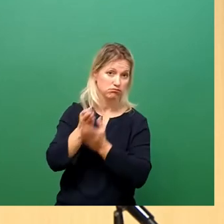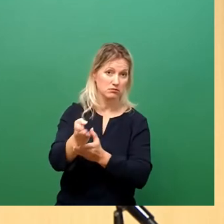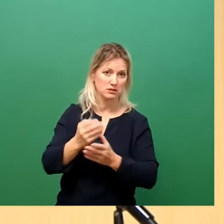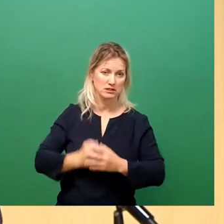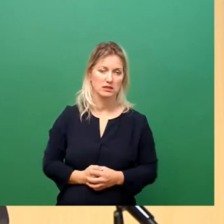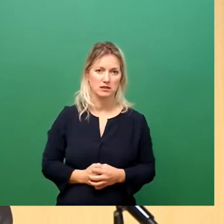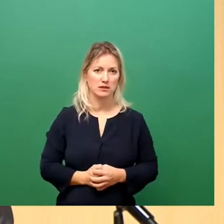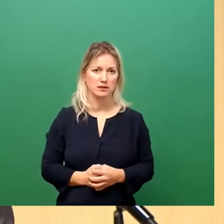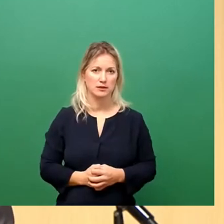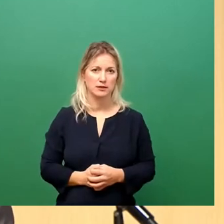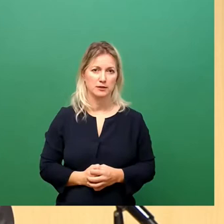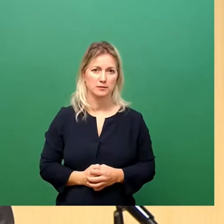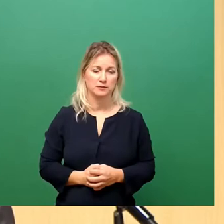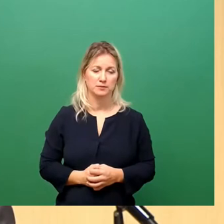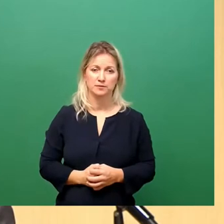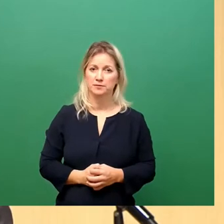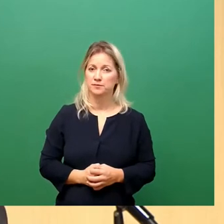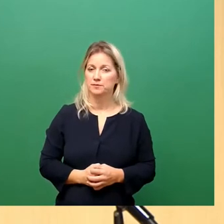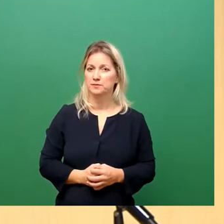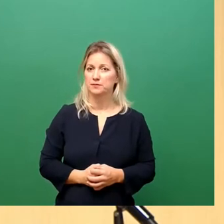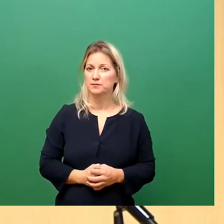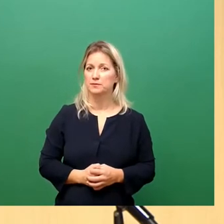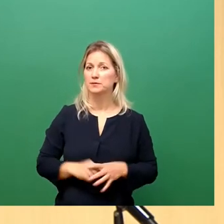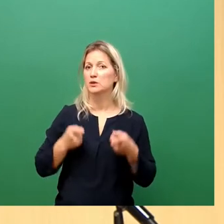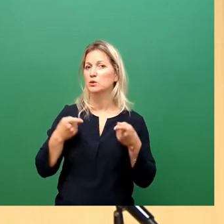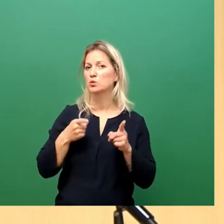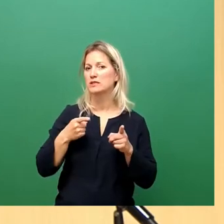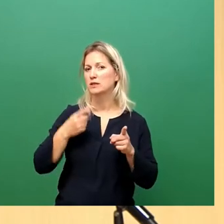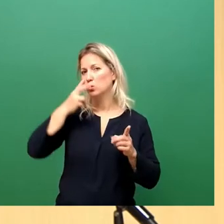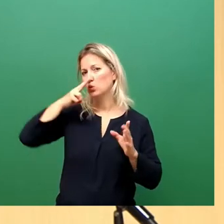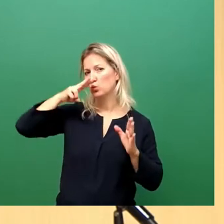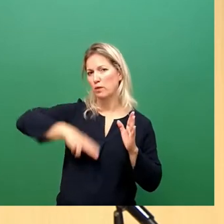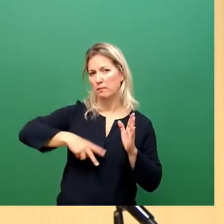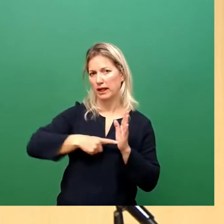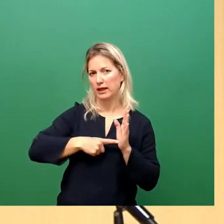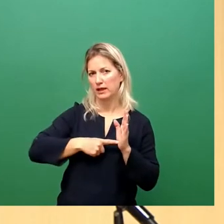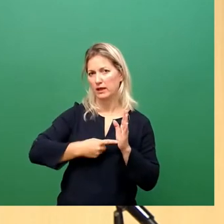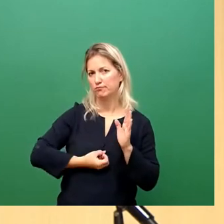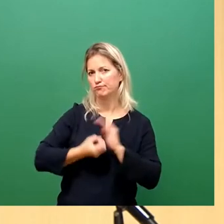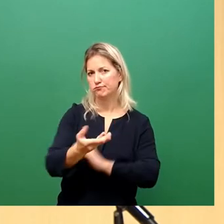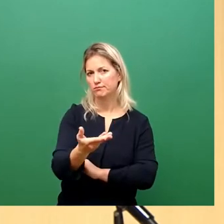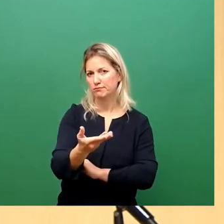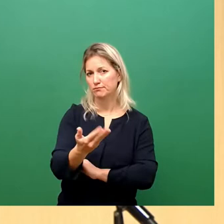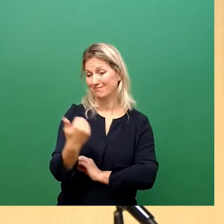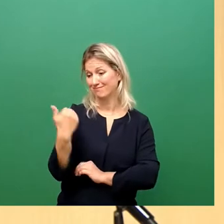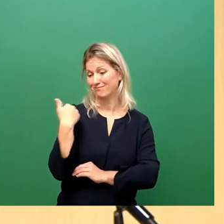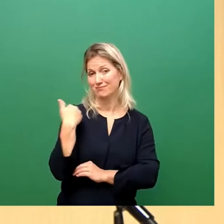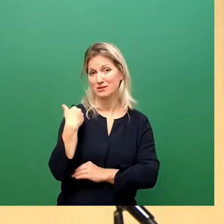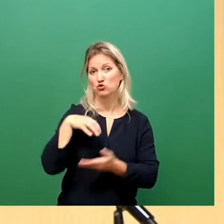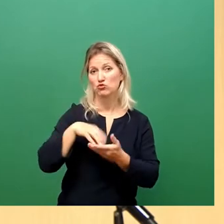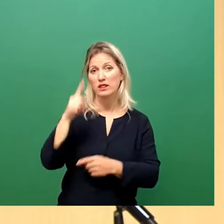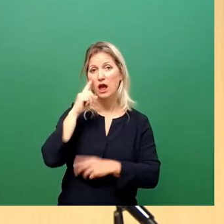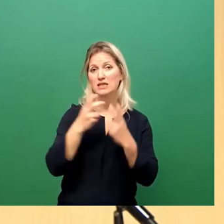Gestatten Sie mir, Ihnen einen kurzen Überblick über das zu geben, weil es seit der vergangenen Stadtratssitzung bewegt wurde.